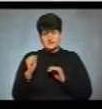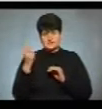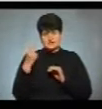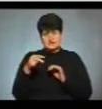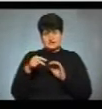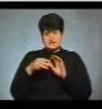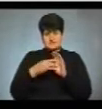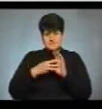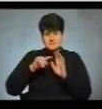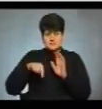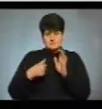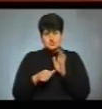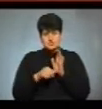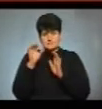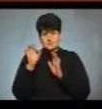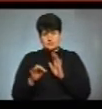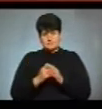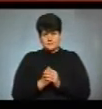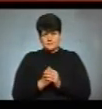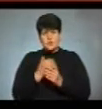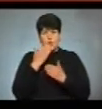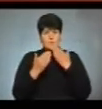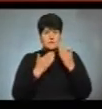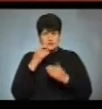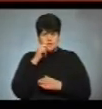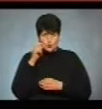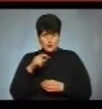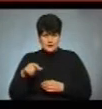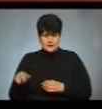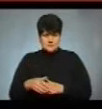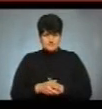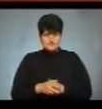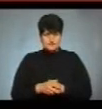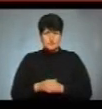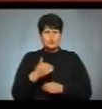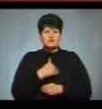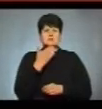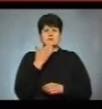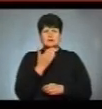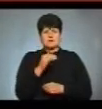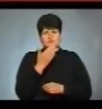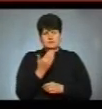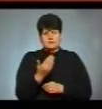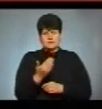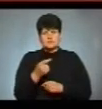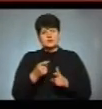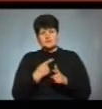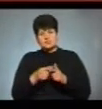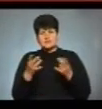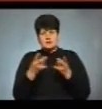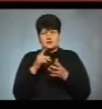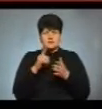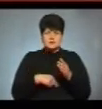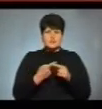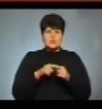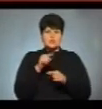,6% опитаних українців. Пане Андрію, хочу вас запитати, чи варто вірити цьому